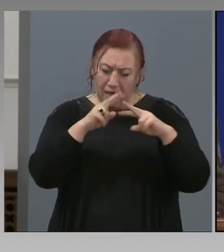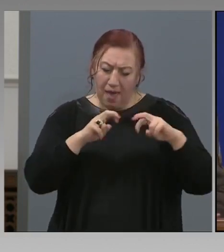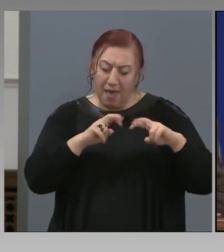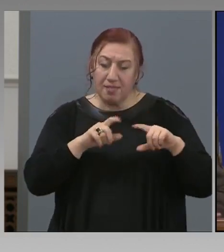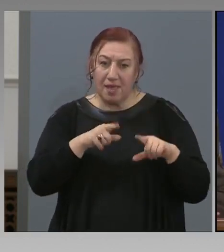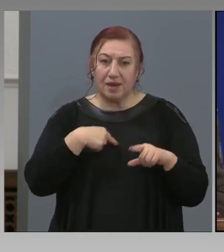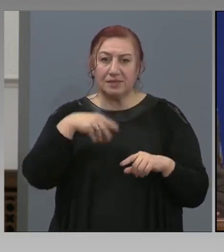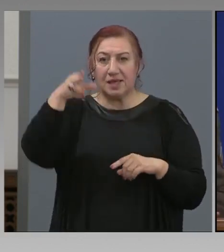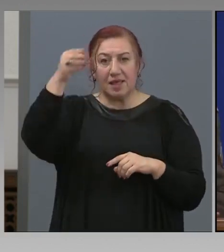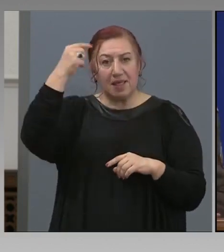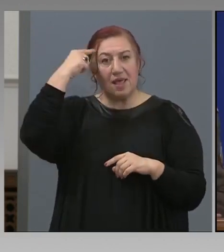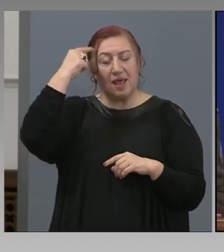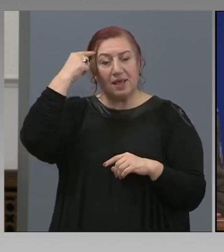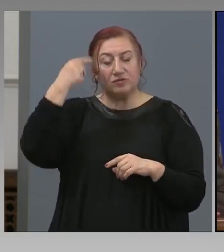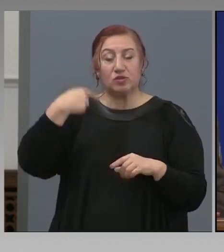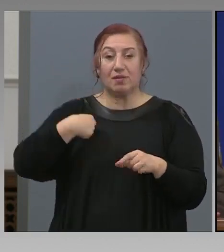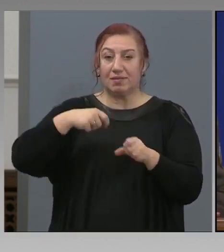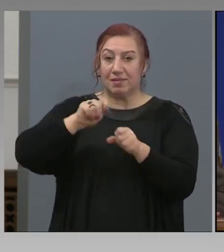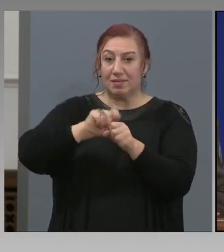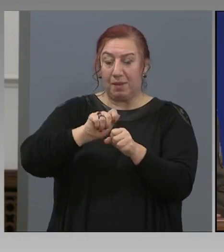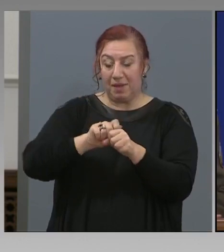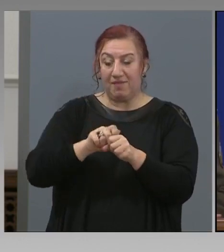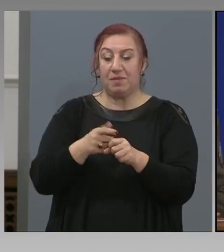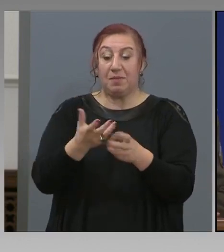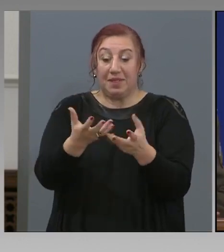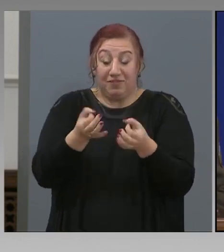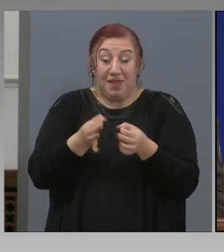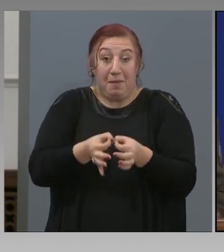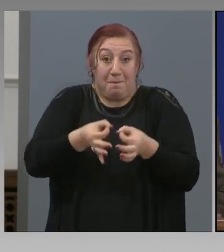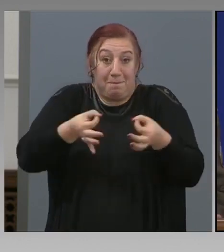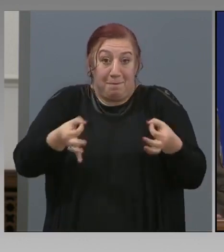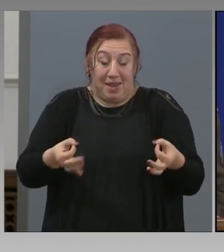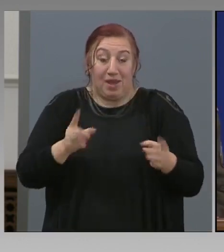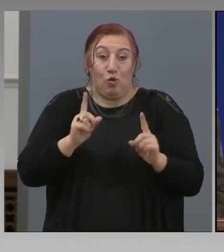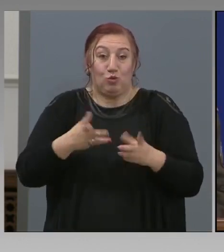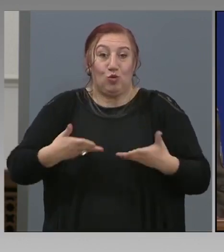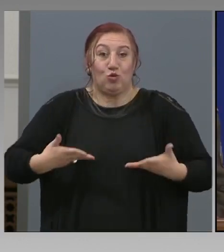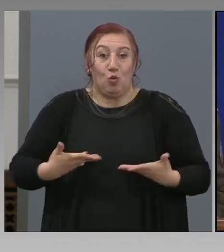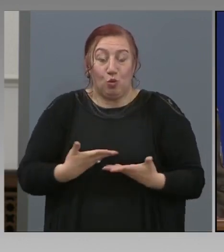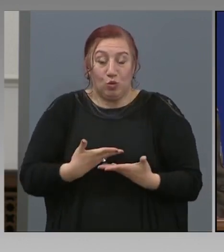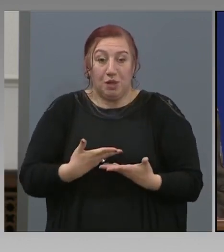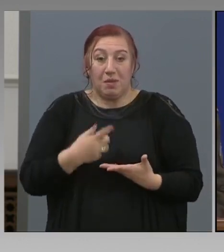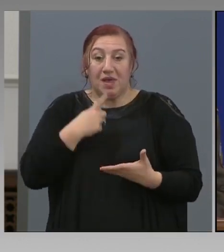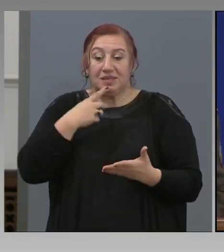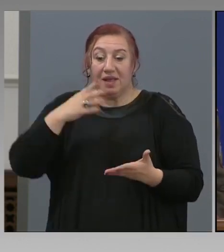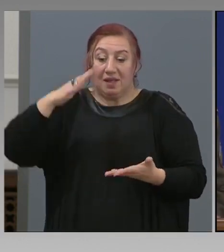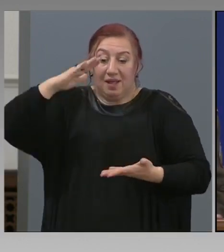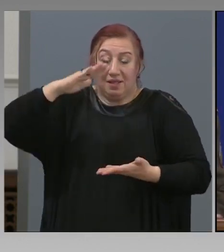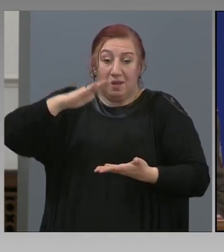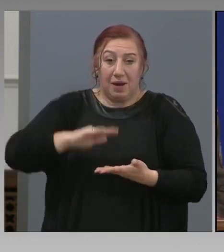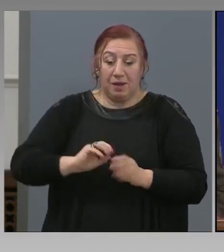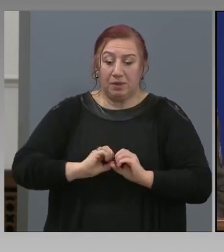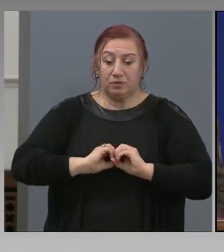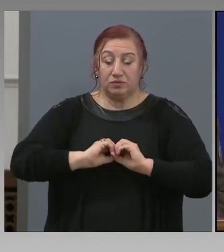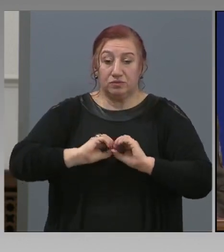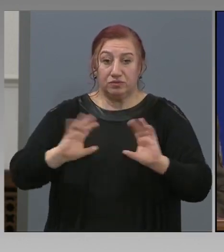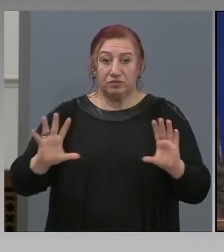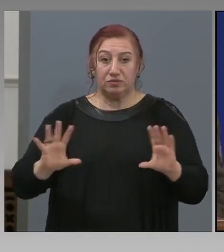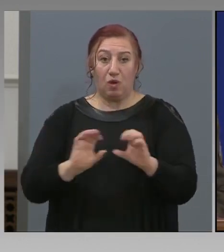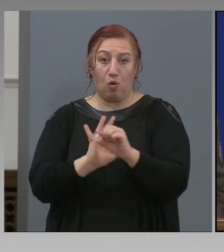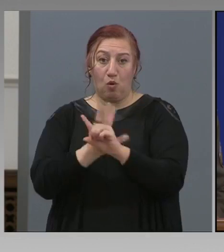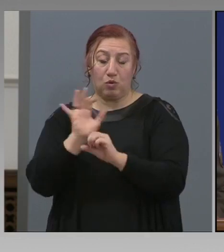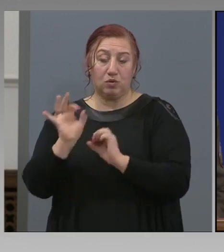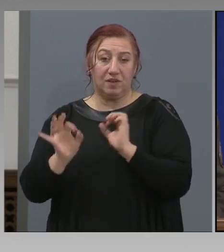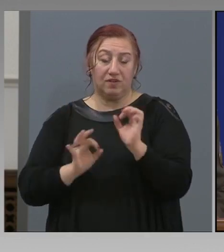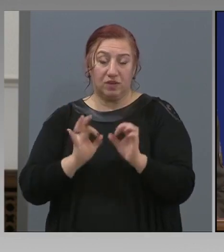и оттам да предприемаме съответните мерки, които са необходими, за да намалиме разпространението на коронавируса.